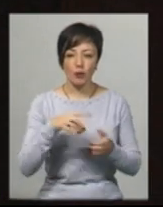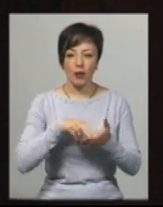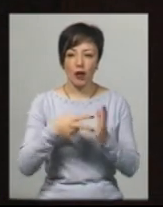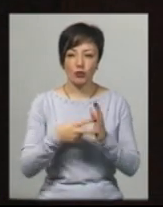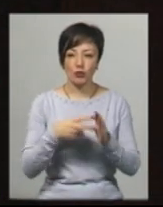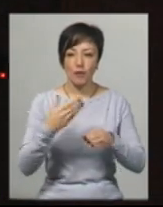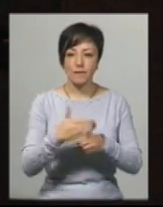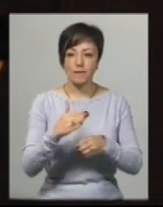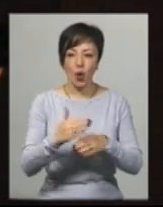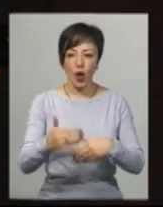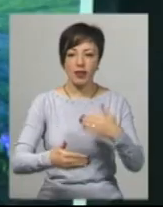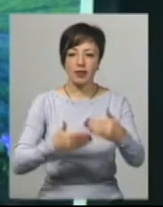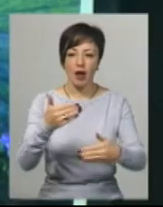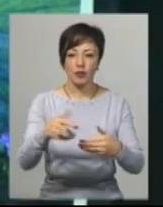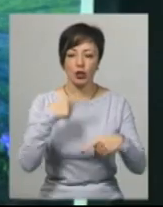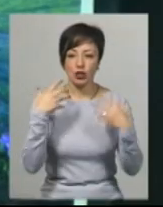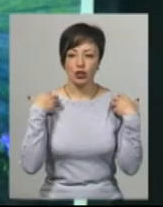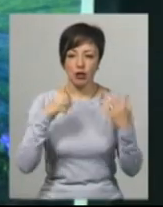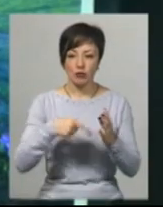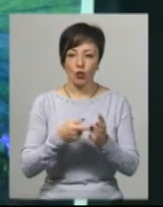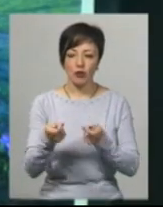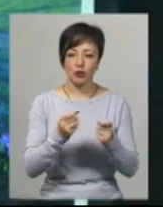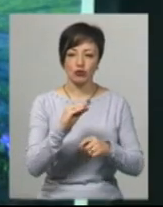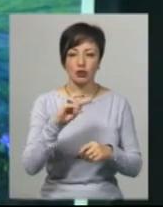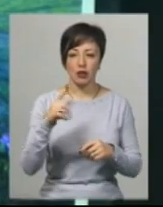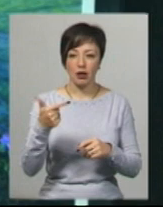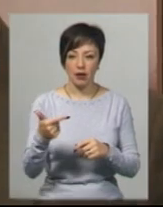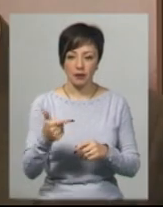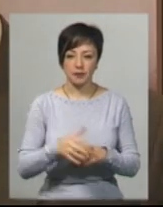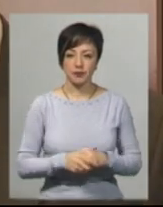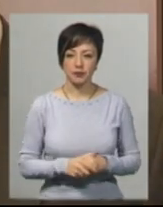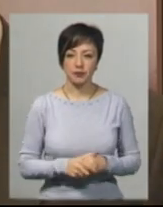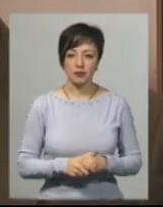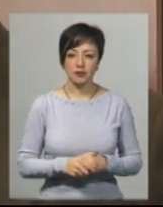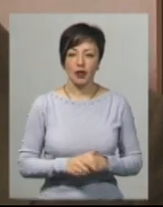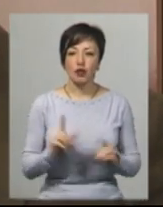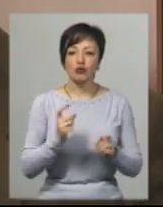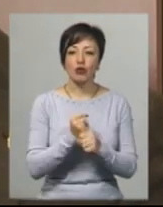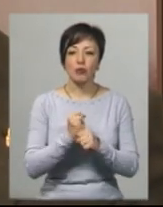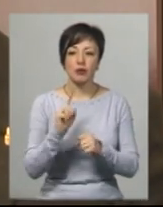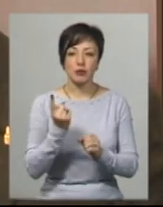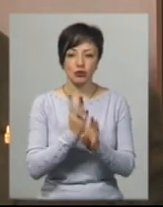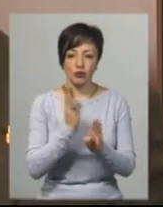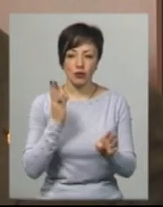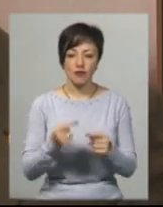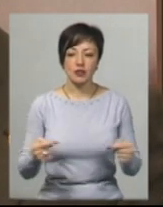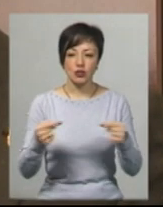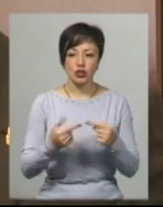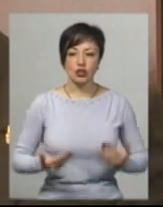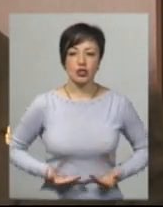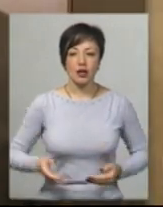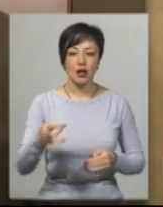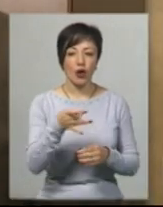планують поетапно, каже начальник міського управління житлово-комунального господарства Василь Новачок. Що робитимуть першочергово, визначатимуть жителі